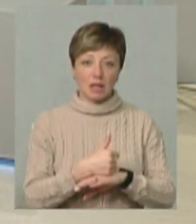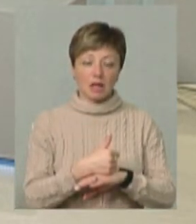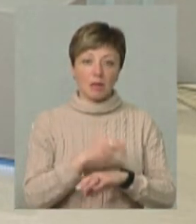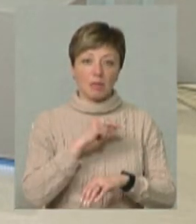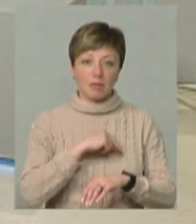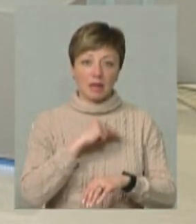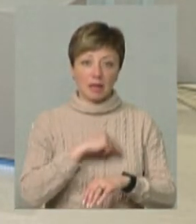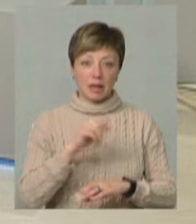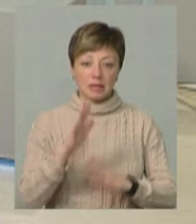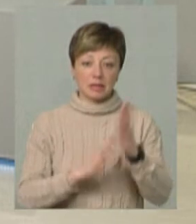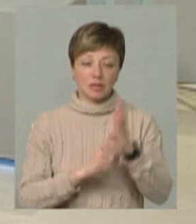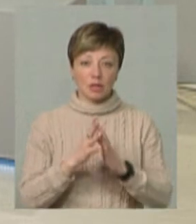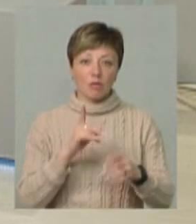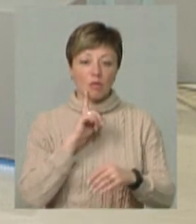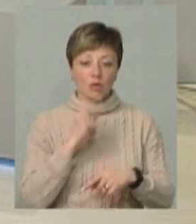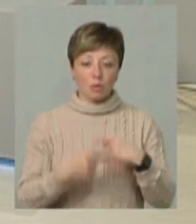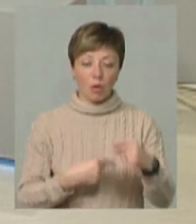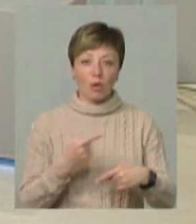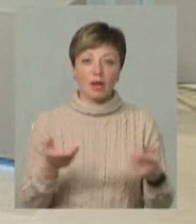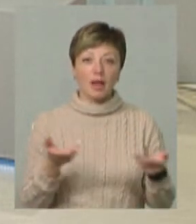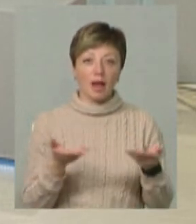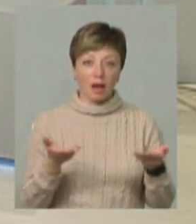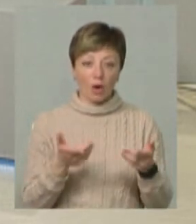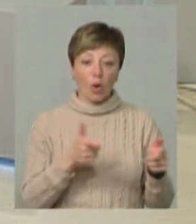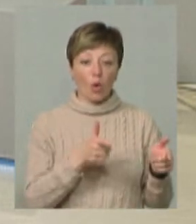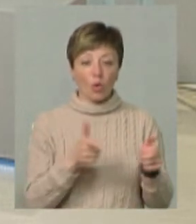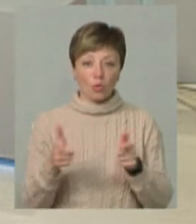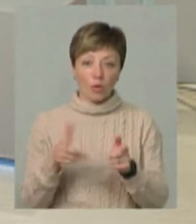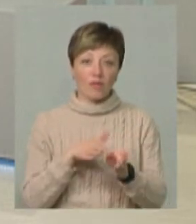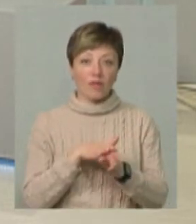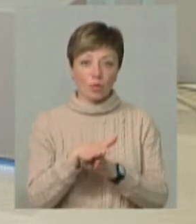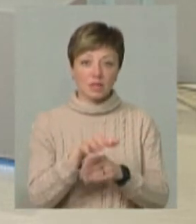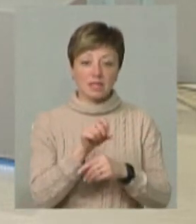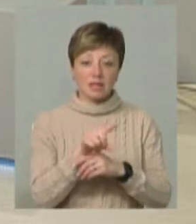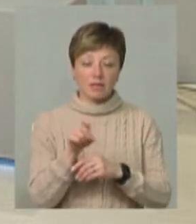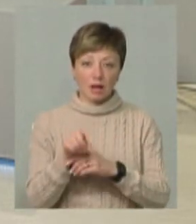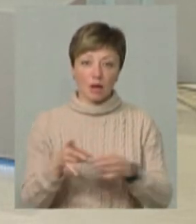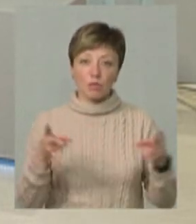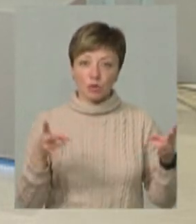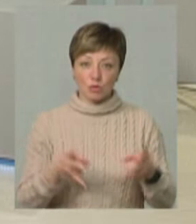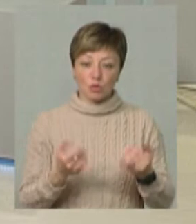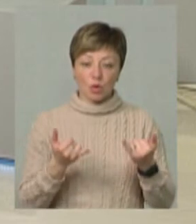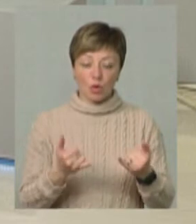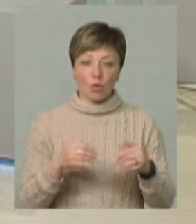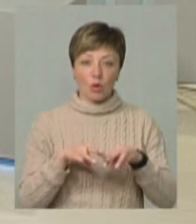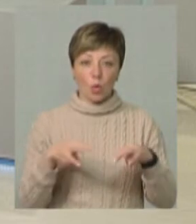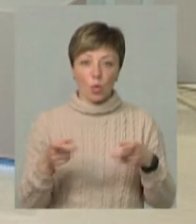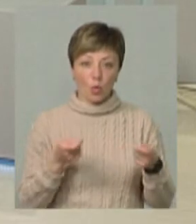вже молодші покоління, які готові виконувати задання, які потребує сьогодні уряд,